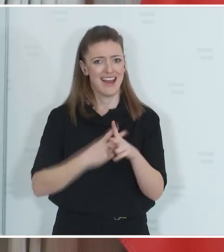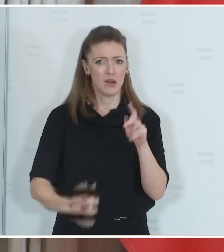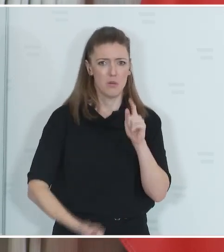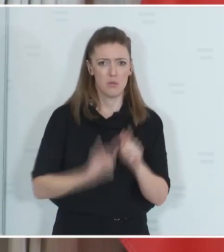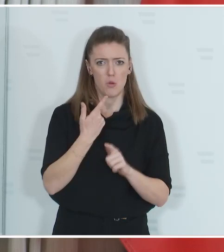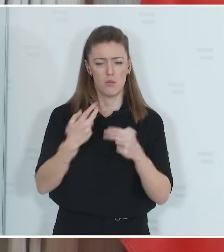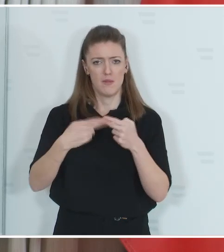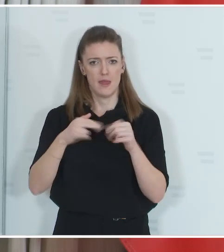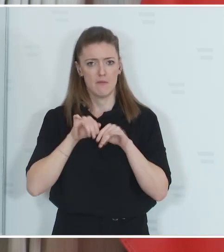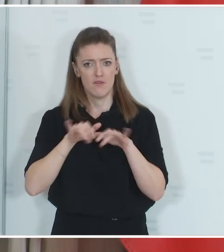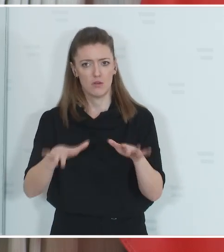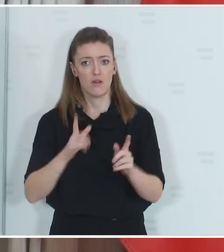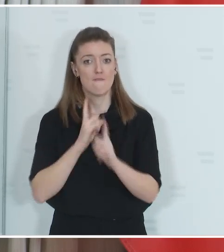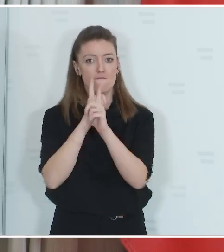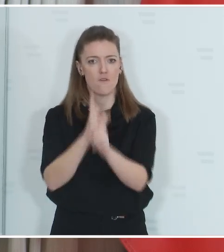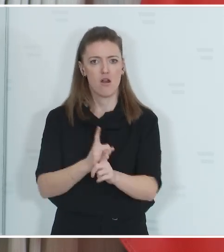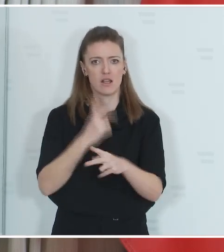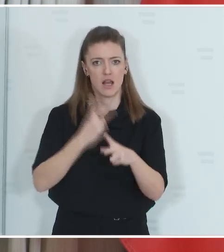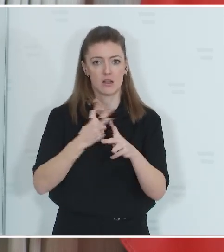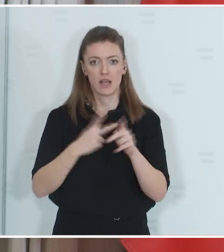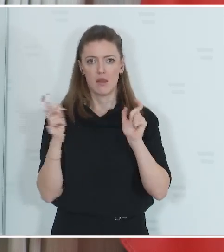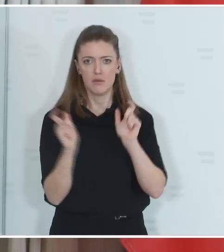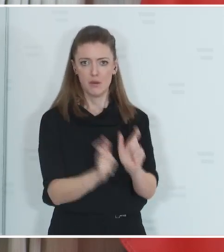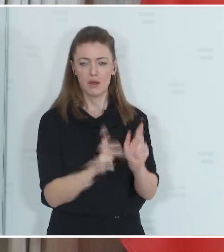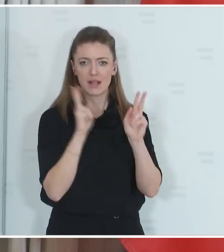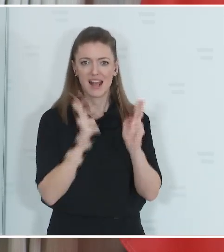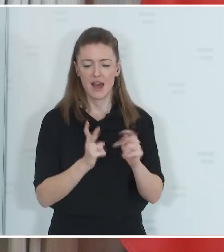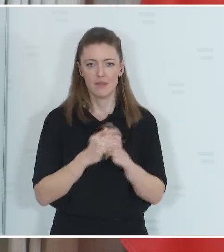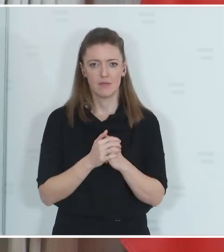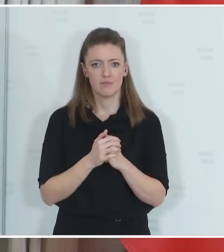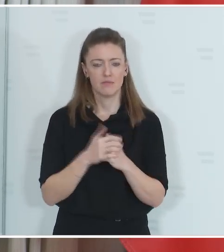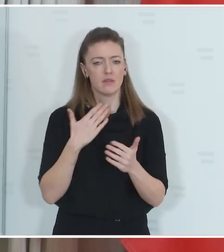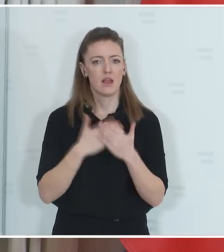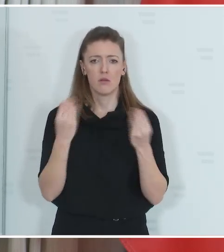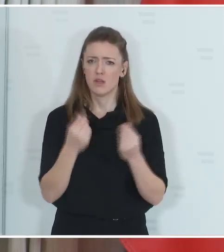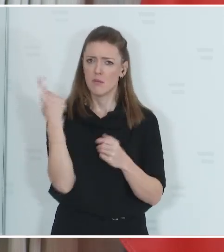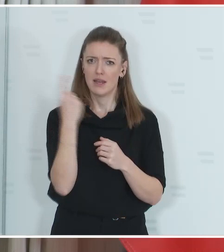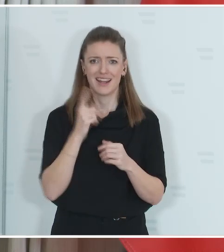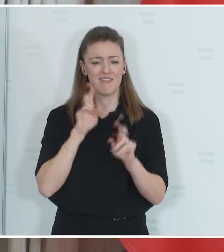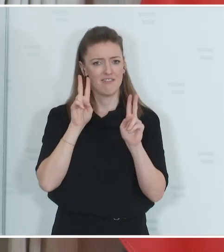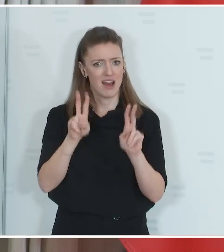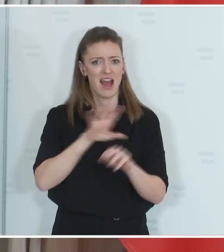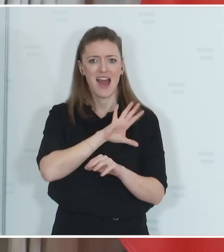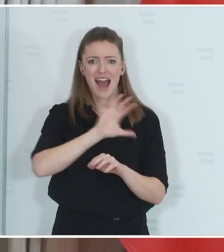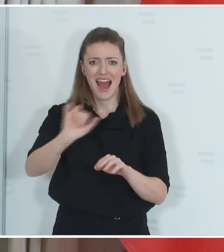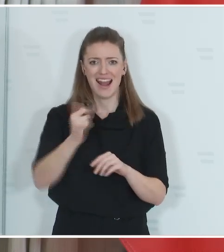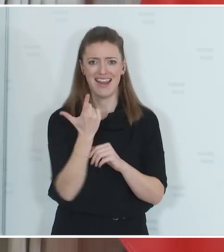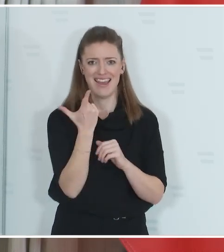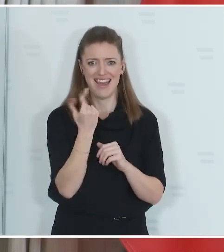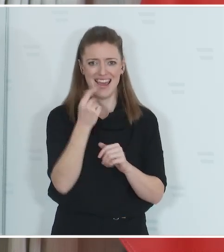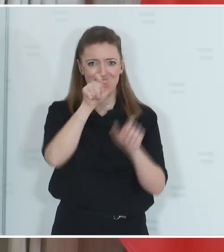Nebenwirkungen oder Folgeerkrankungen verhindern kann. Wir appellieren da wirklich an alle Eltern,